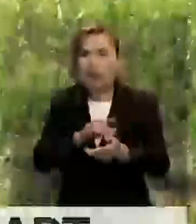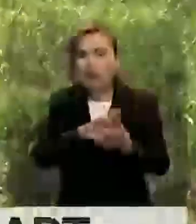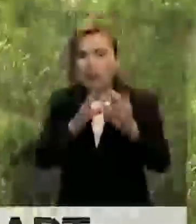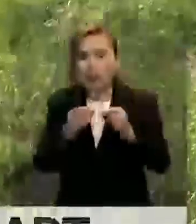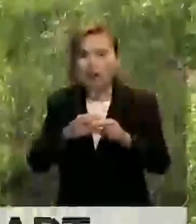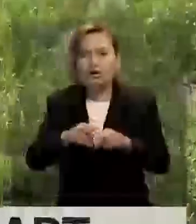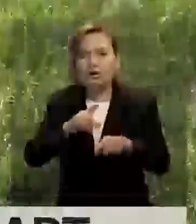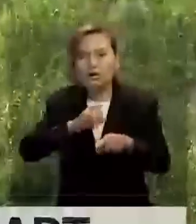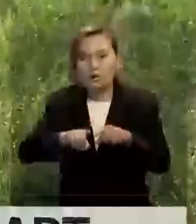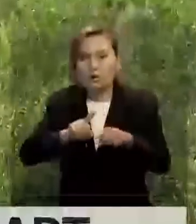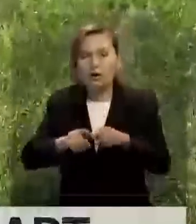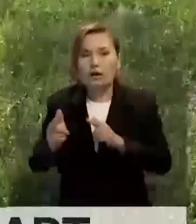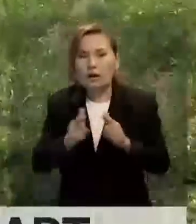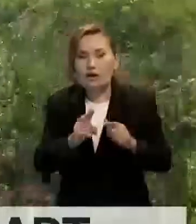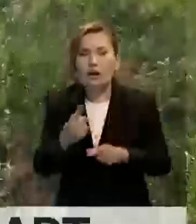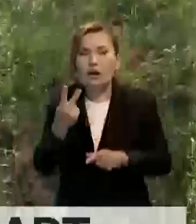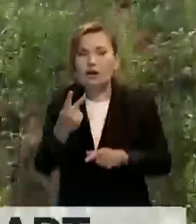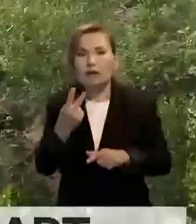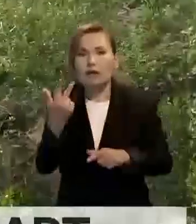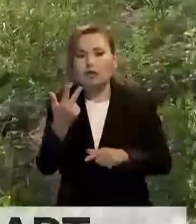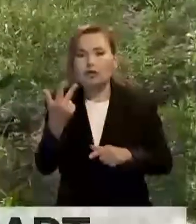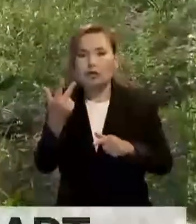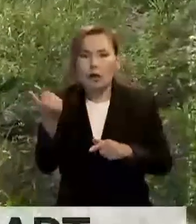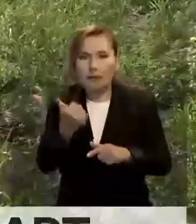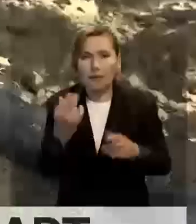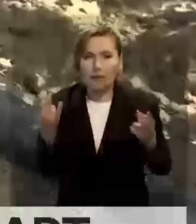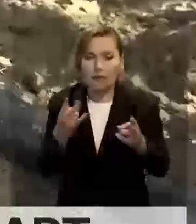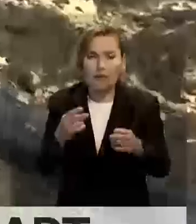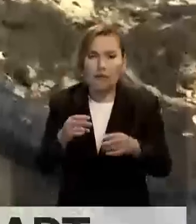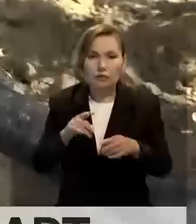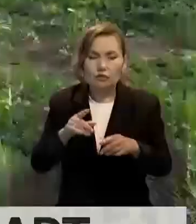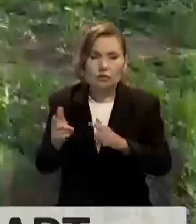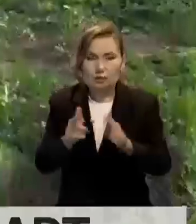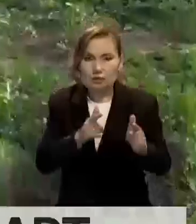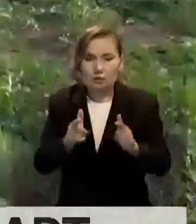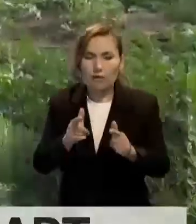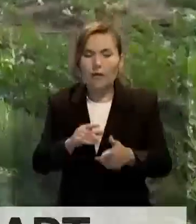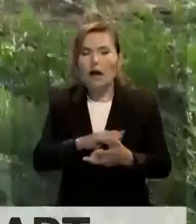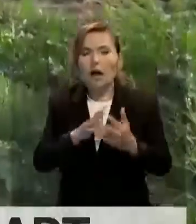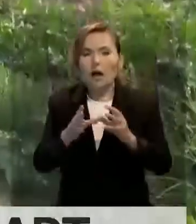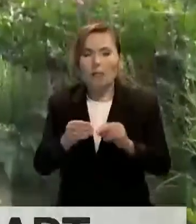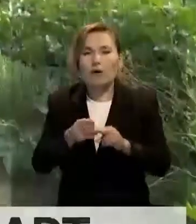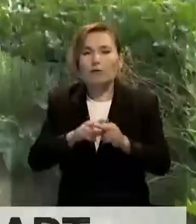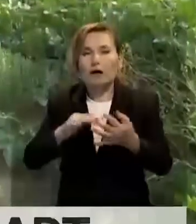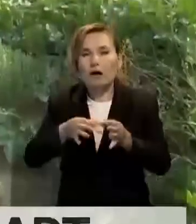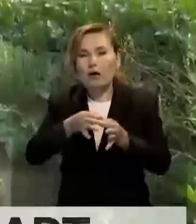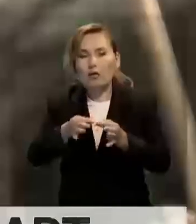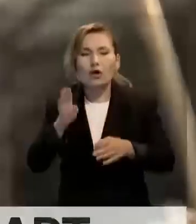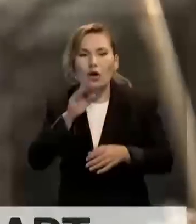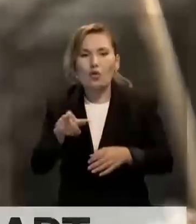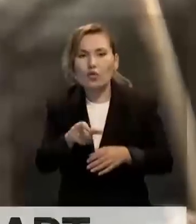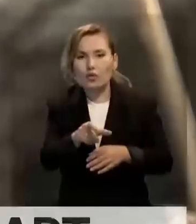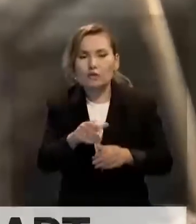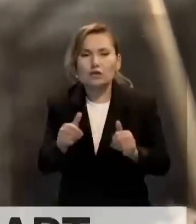пісіп жетілуі үшін тағы екі үшапта қажет екен. Шыңғырлау ауылы өзенің жағысында орналасқаны. Мұнда жерді